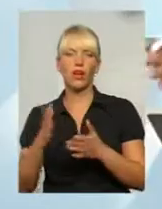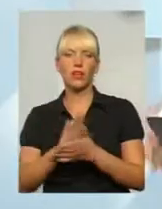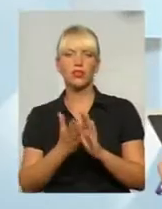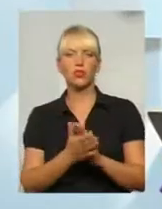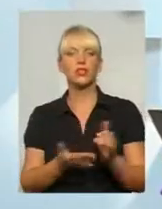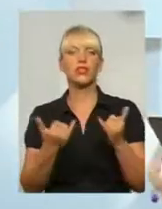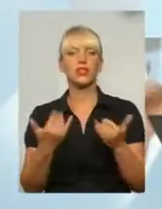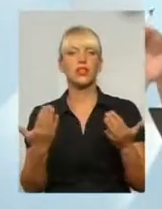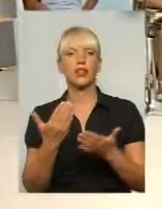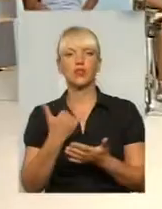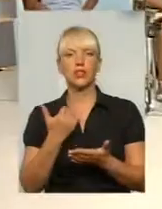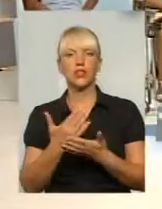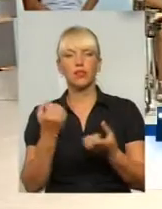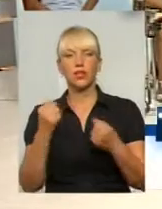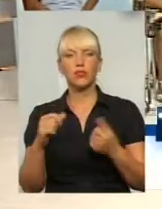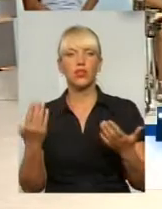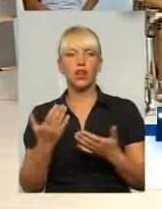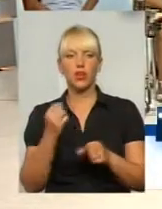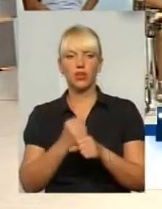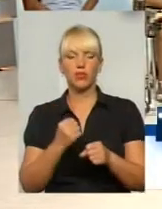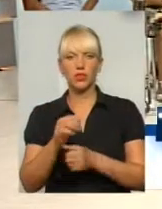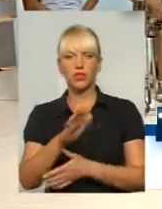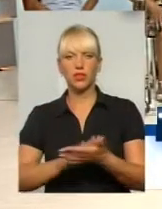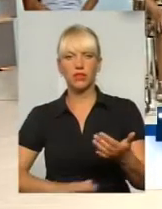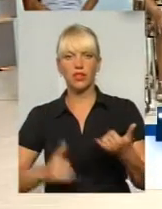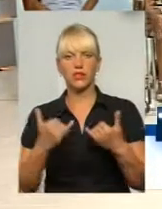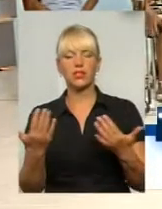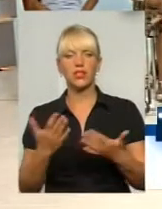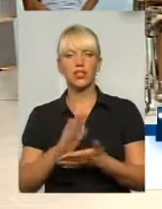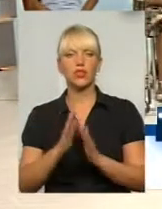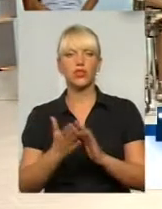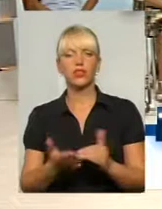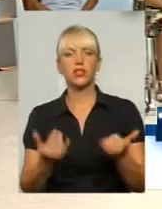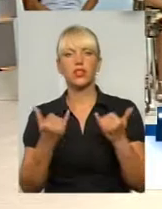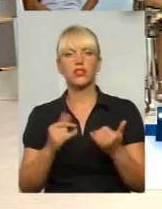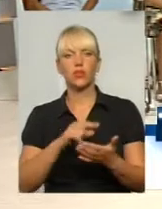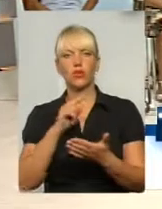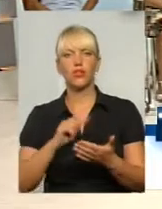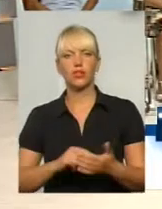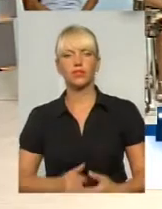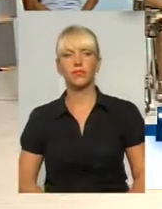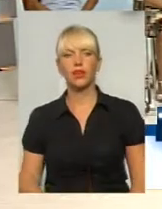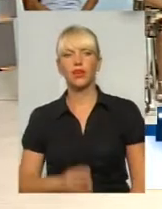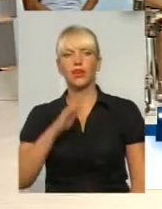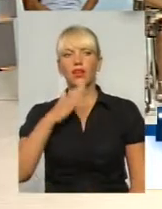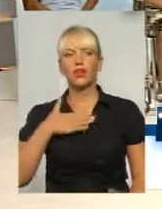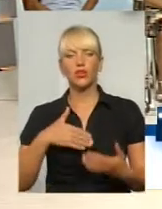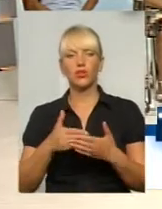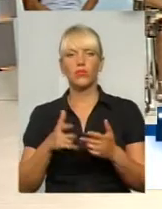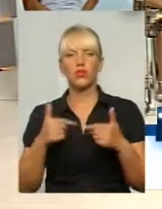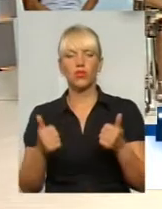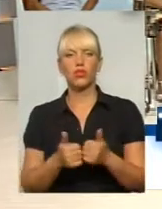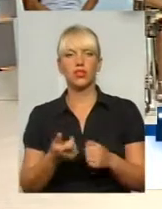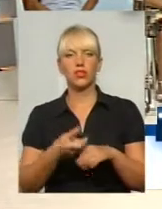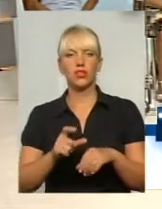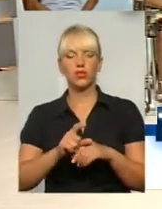Які в нас вже є перемоги і яка робота триває зараз, яка ситуація на сьогодні. Наша громадська організація